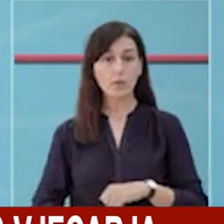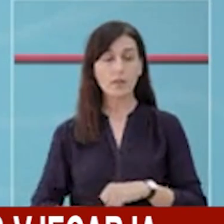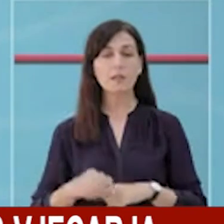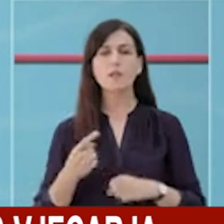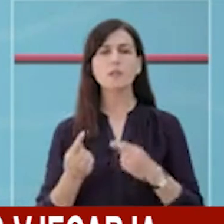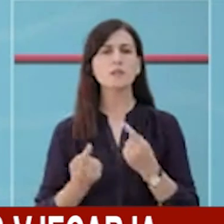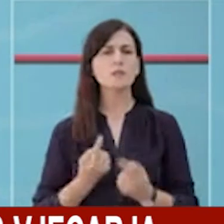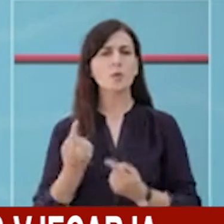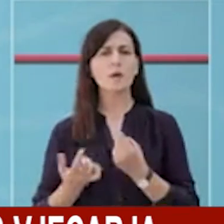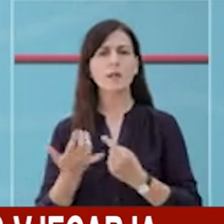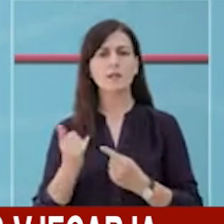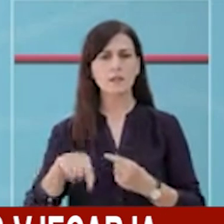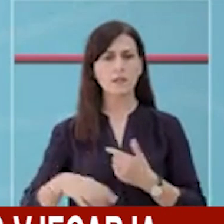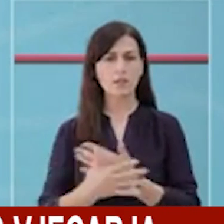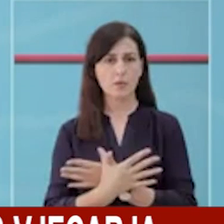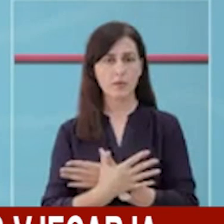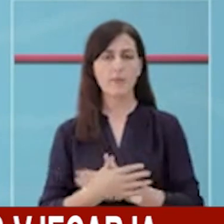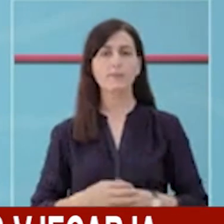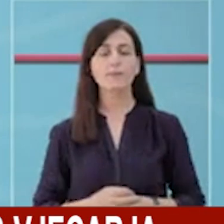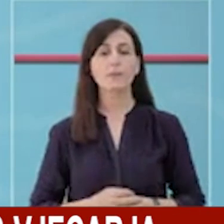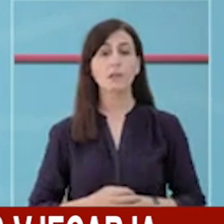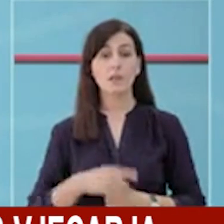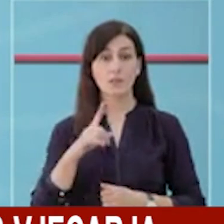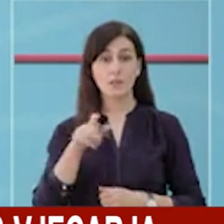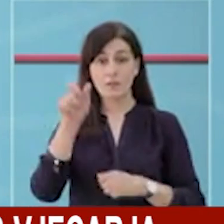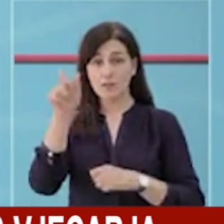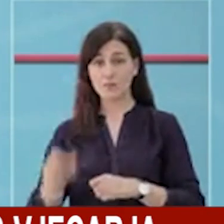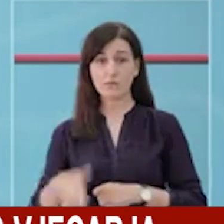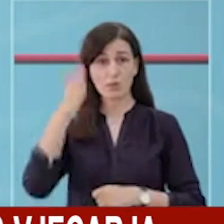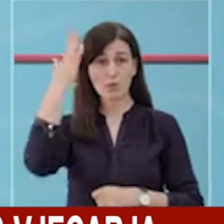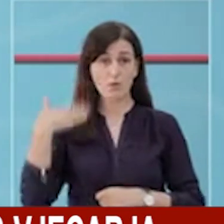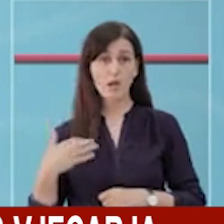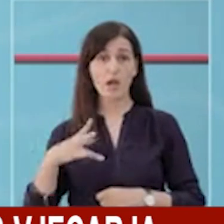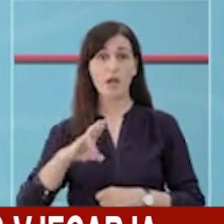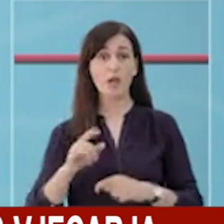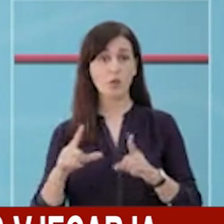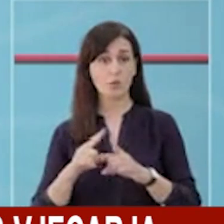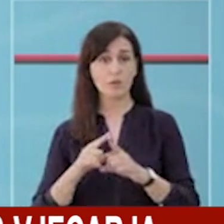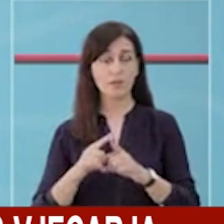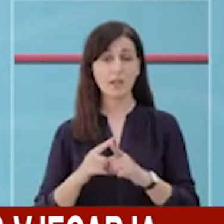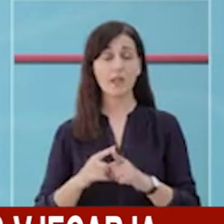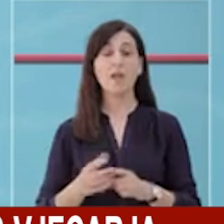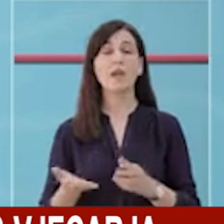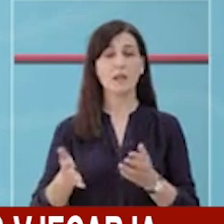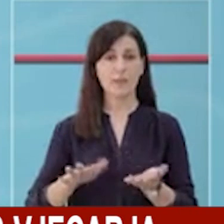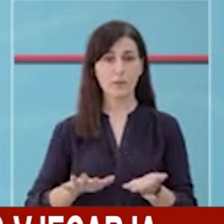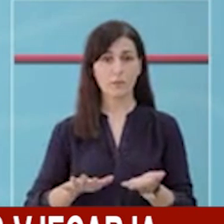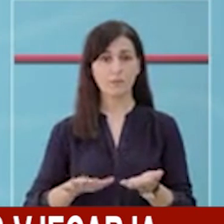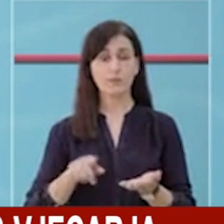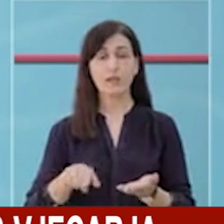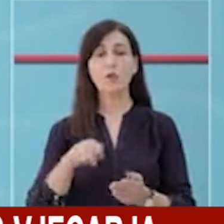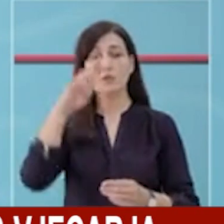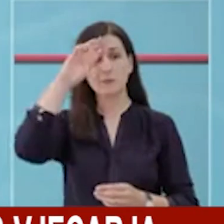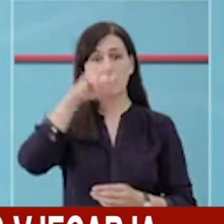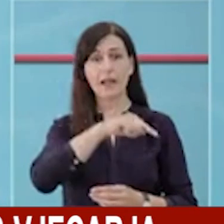epidemiologike në vënd. Në 24 orët e fundit, një shtadjet vjeçare nga Dursi kanë të ruajtë në spitalin infektiv,